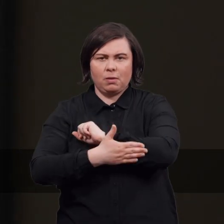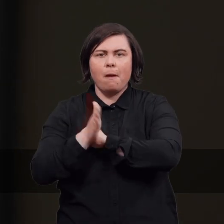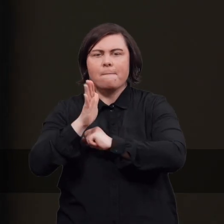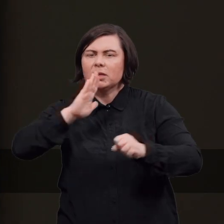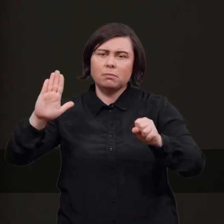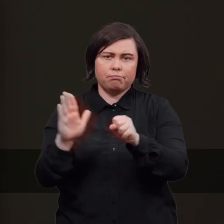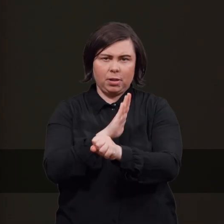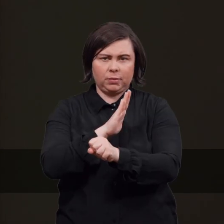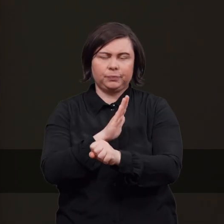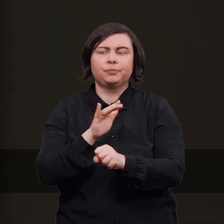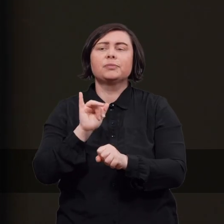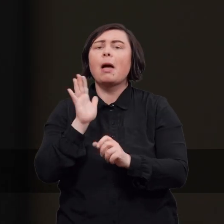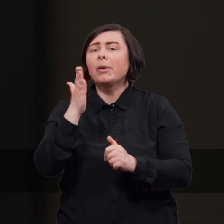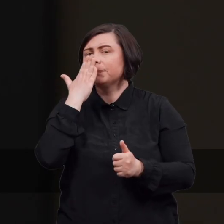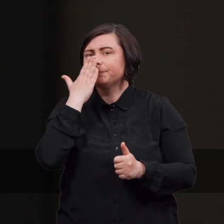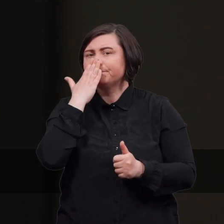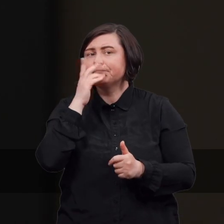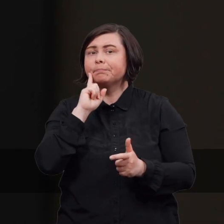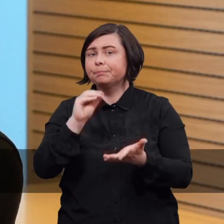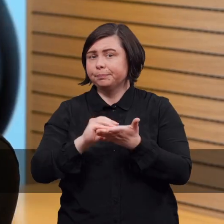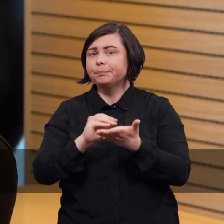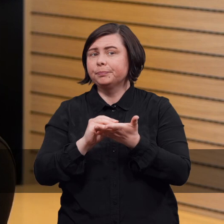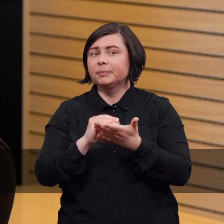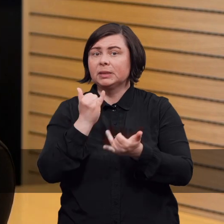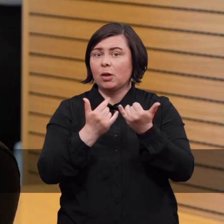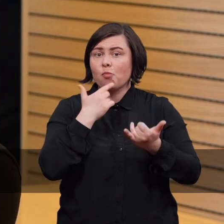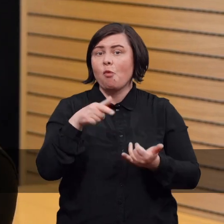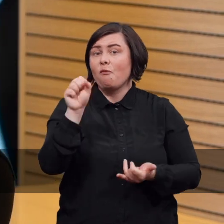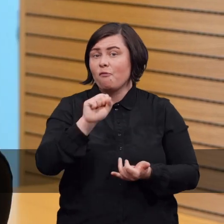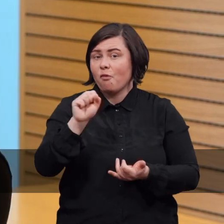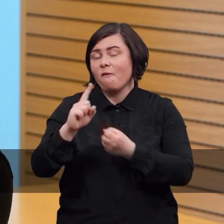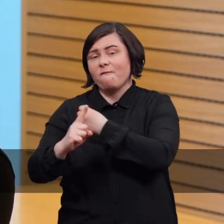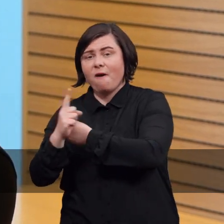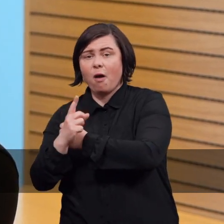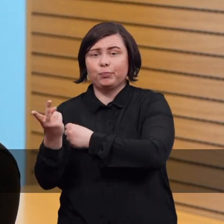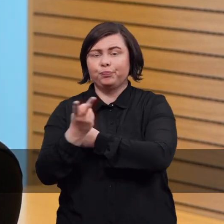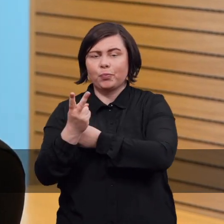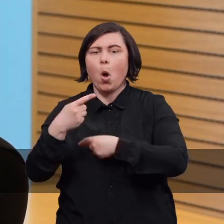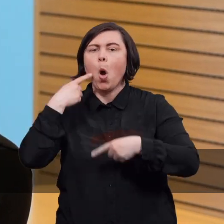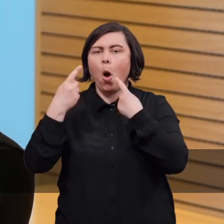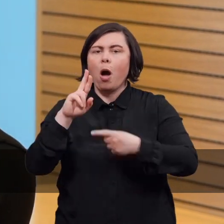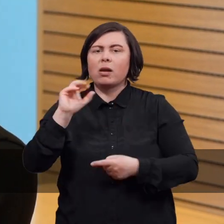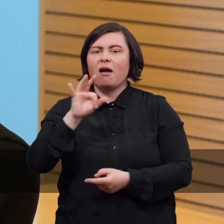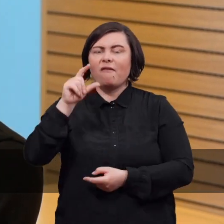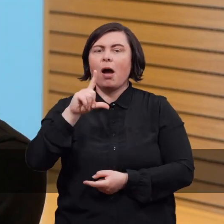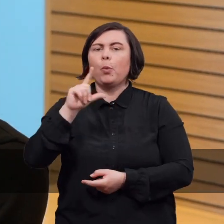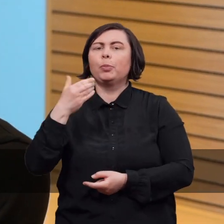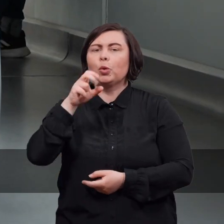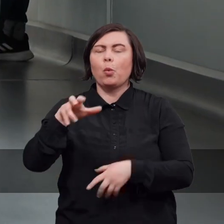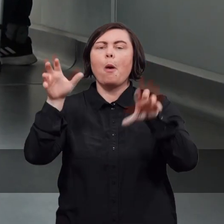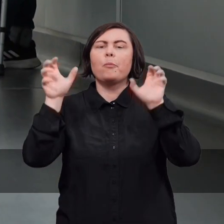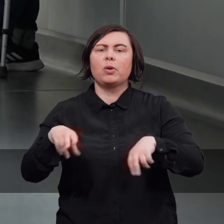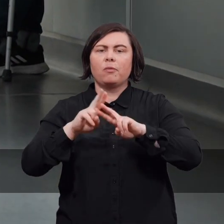kompleksowe. Jak to będzie wyglądało w praktyce w przypadku Wrocławia i Wałbrzycha opowiedział Rafał Mikołajczyk, prezes